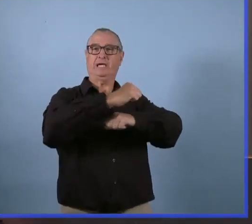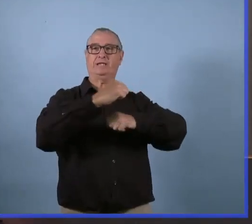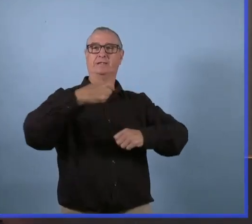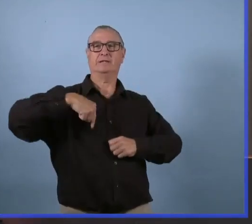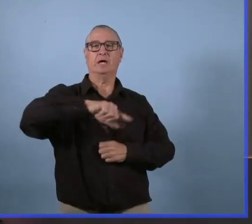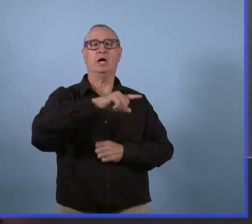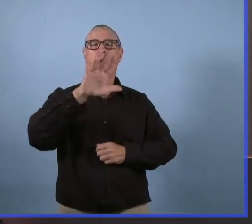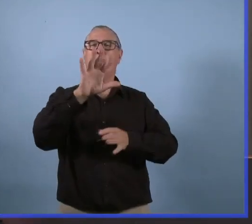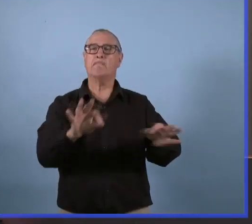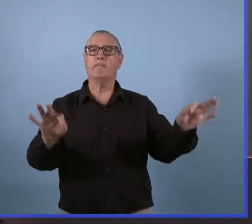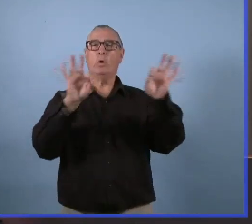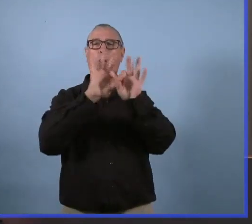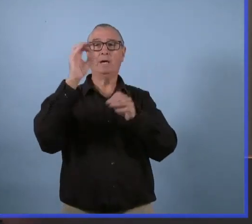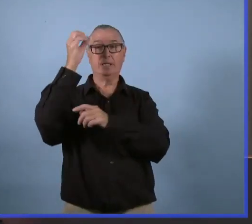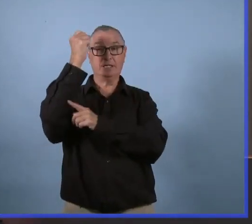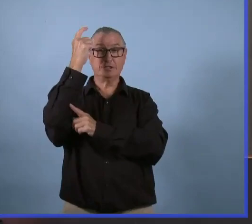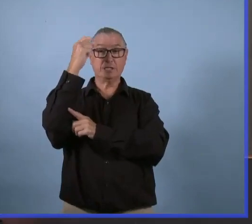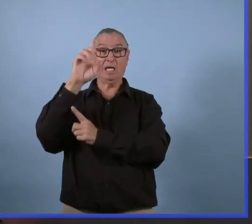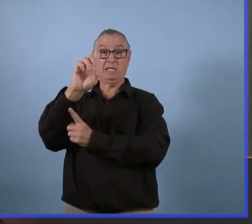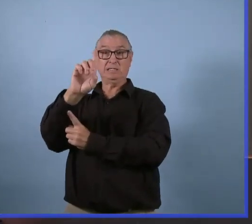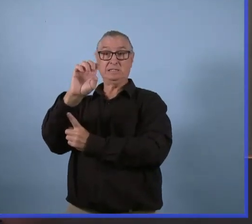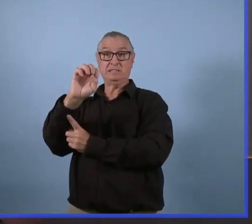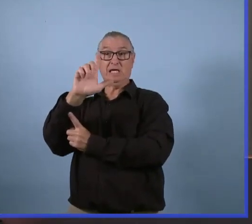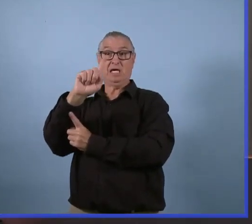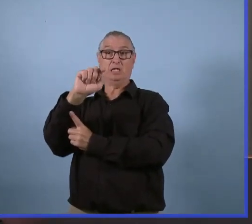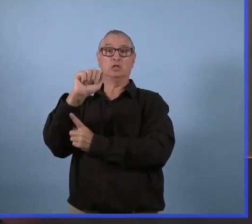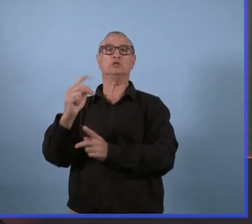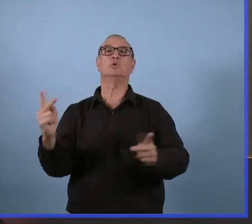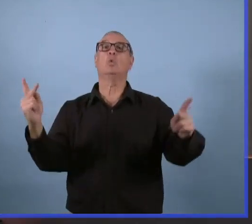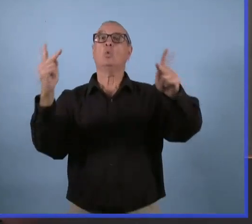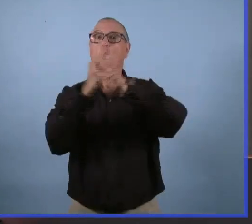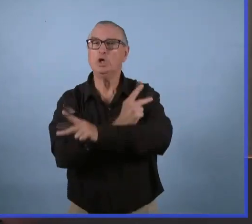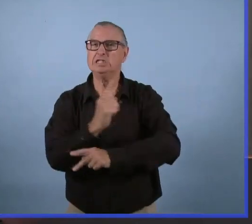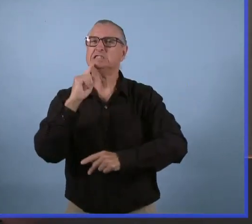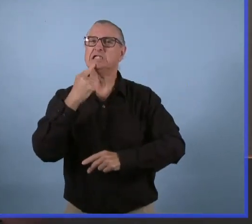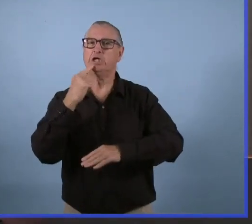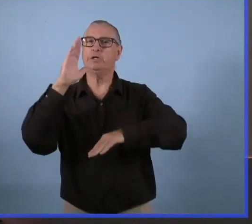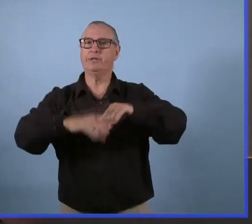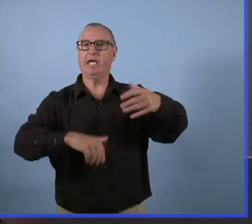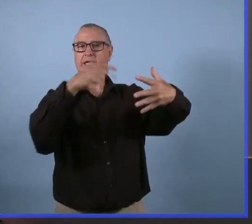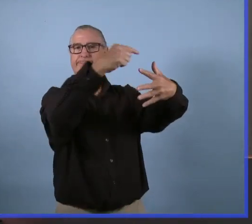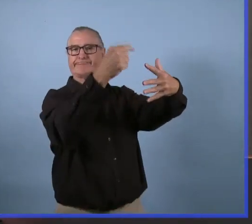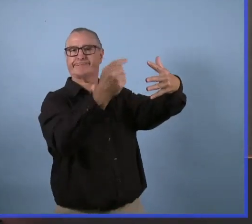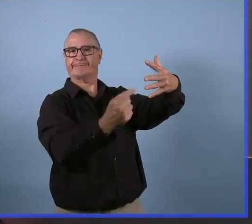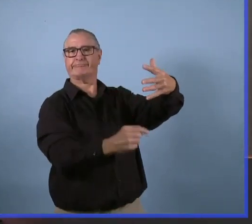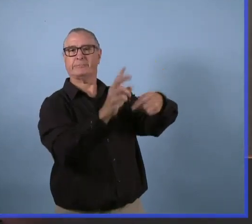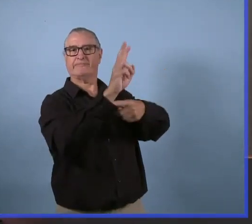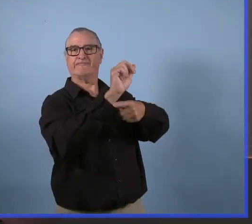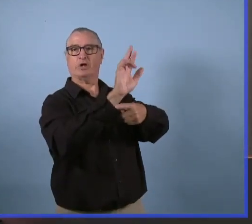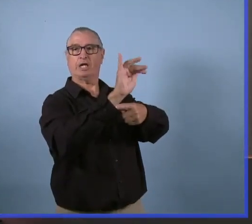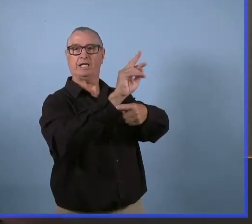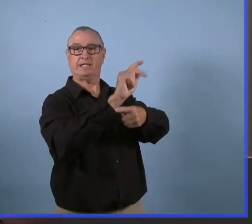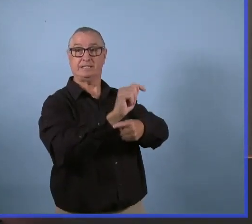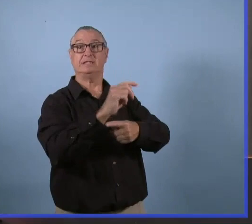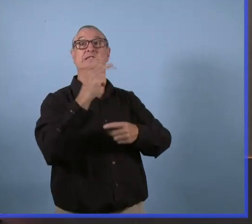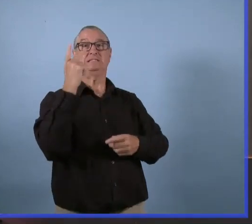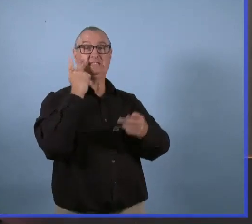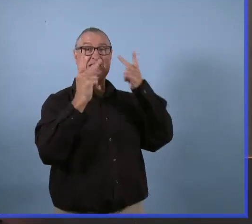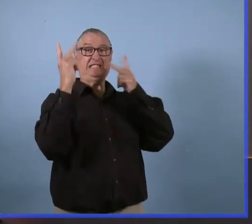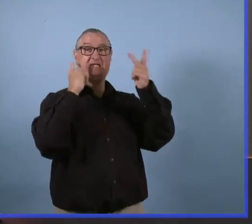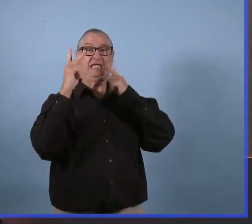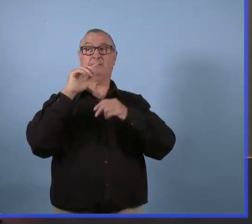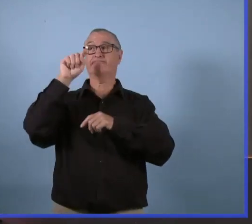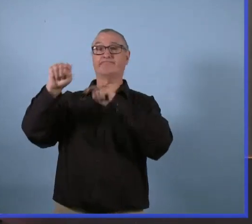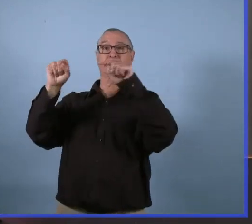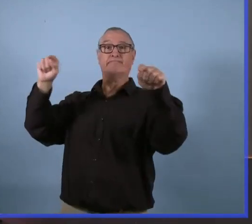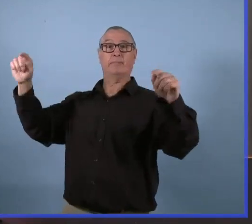développent des symptômes de ne pas aller à l'hôpital ou en soins intensifs. Ça, c'est au niveau d'une seule dose. Et à deux doses, on sait que les effets sont encore